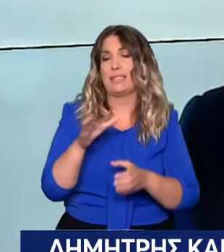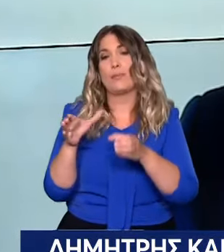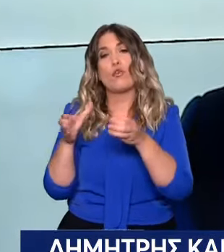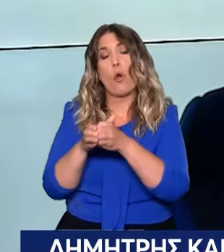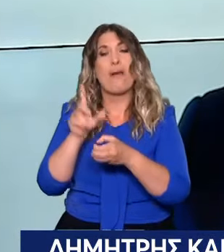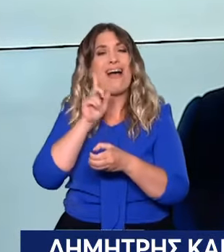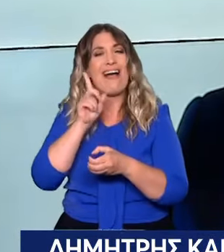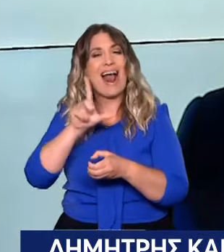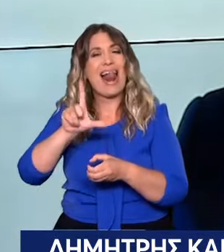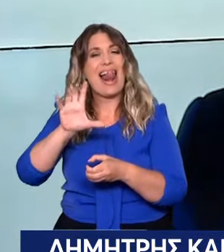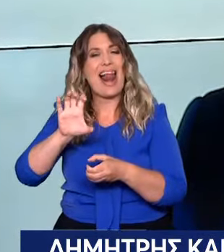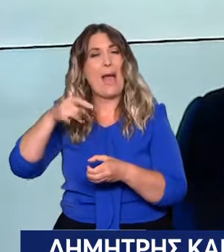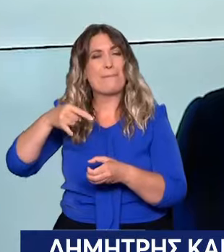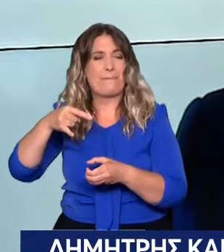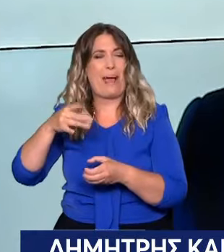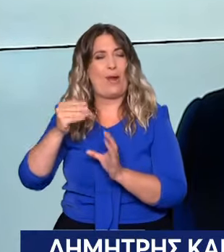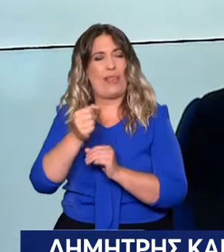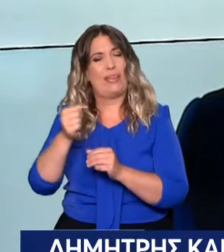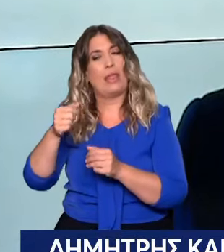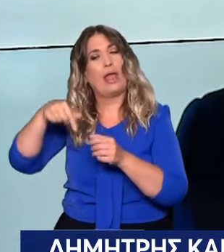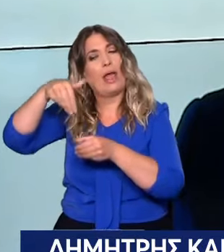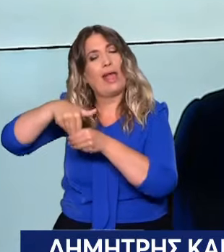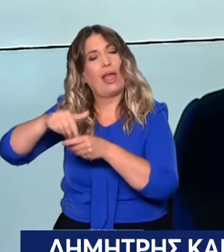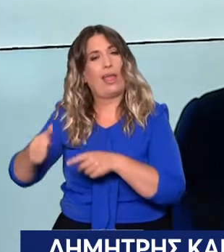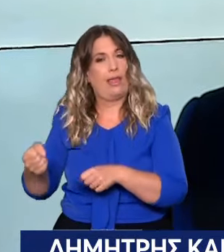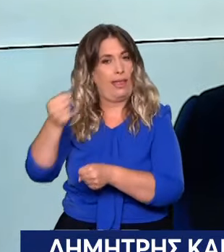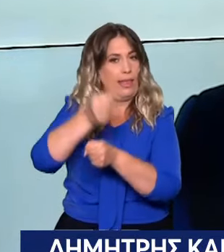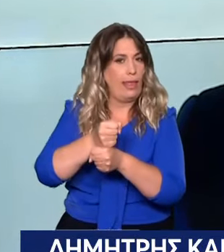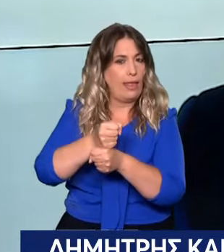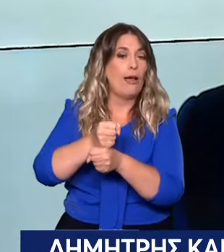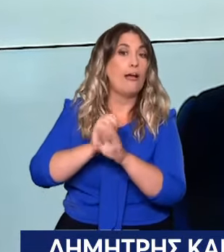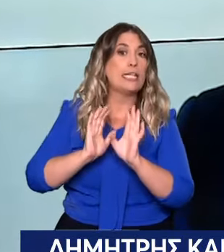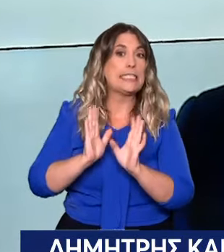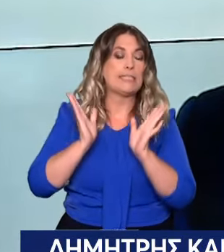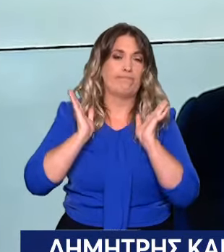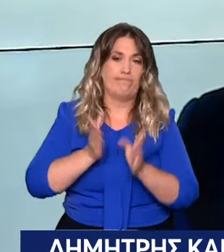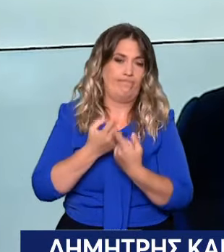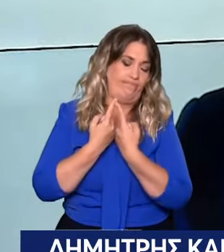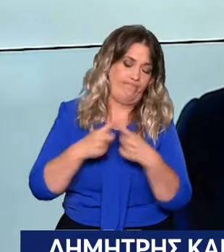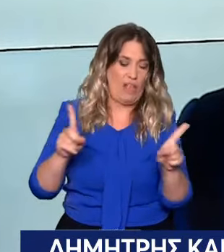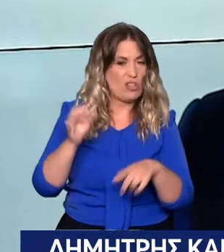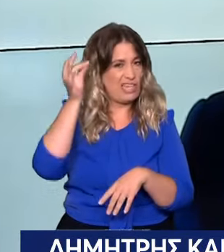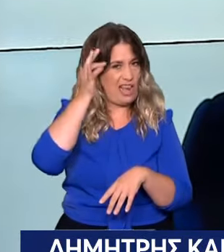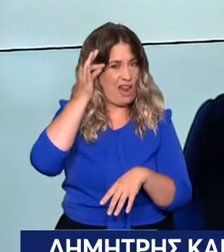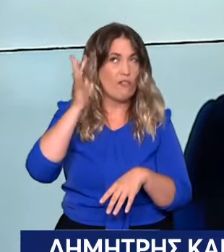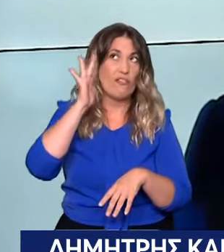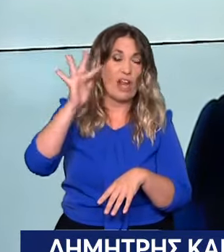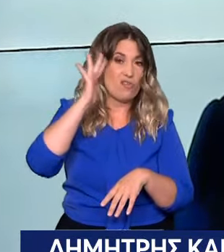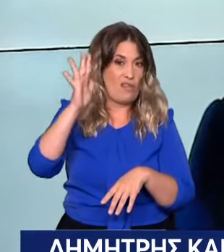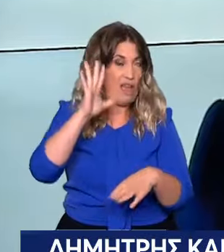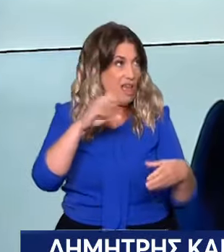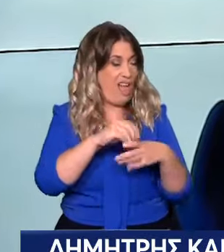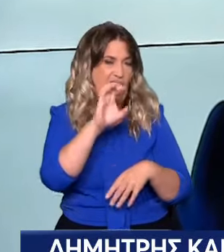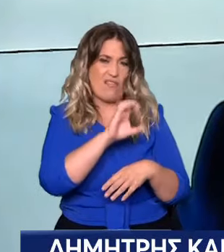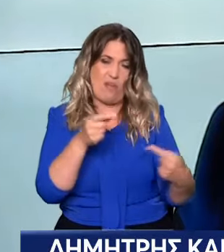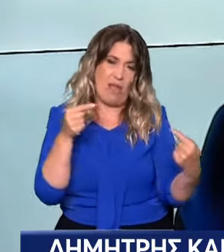οποία την πλειοψηφία στην Εθνοσυνέλευση την έχει η άκρα δεξιά της Μαρή Λεπέν θα είναι μια διαφορετική Γαλλία και μια διαφορετική Ευρώπη. Άρα